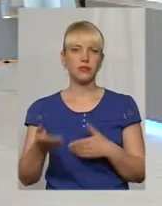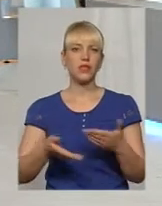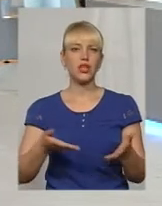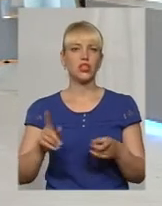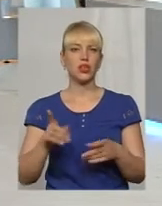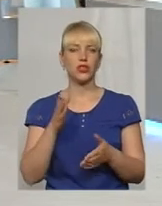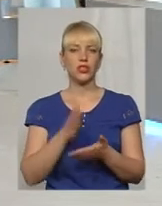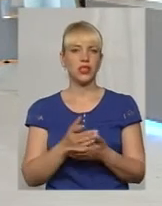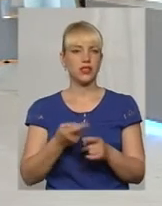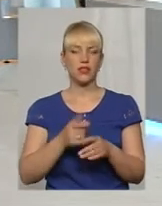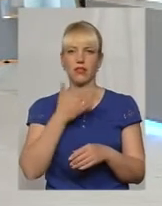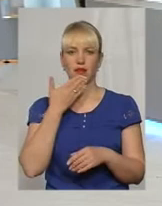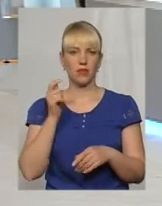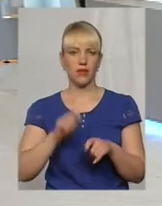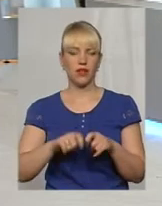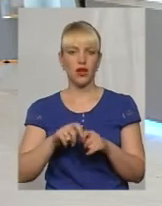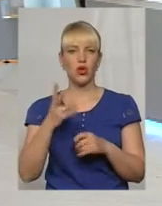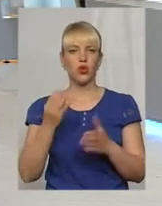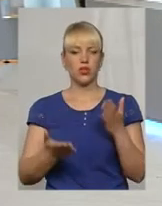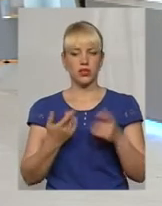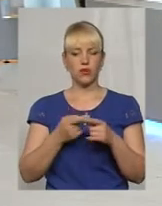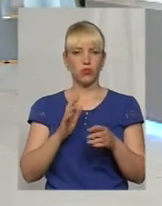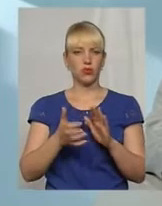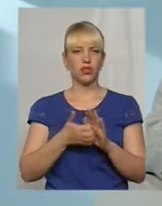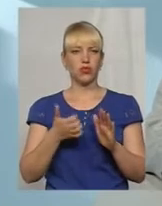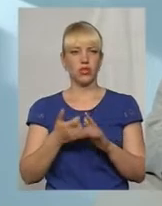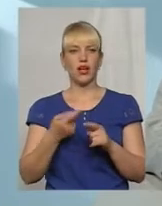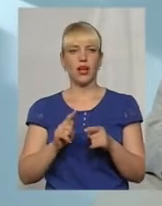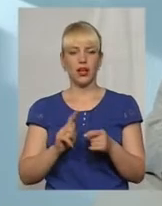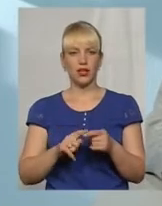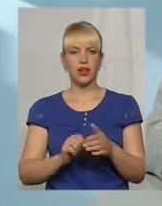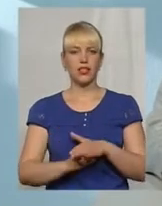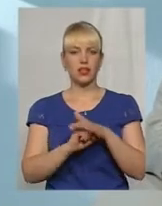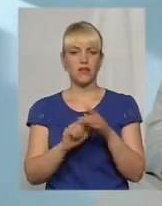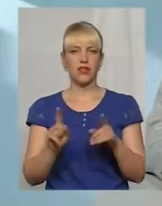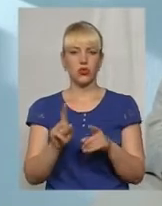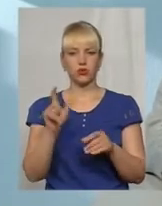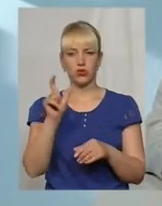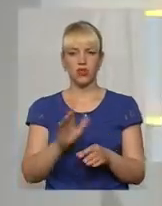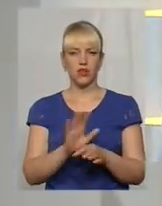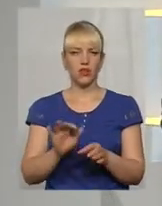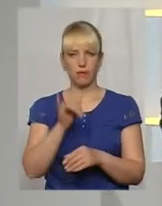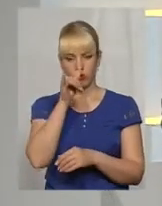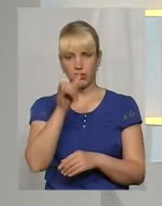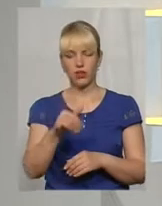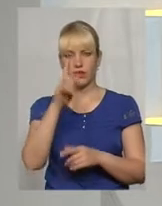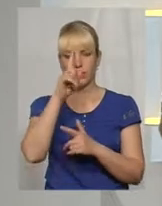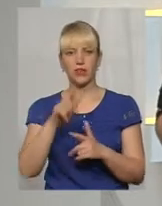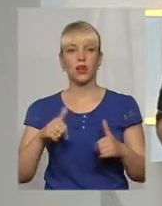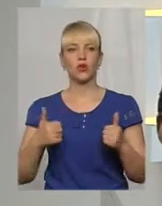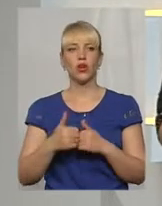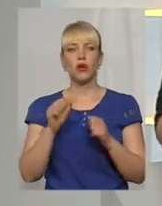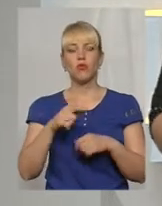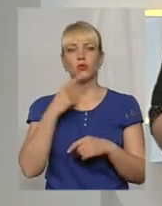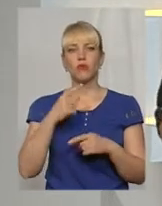є, її не перевіряли. Але якщо її буде недостаточно, це основання для того, щоб людина не впустити в країну. Тобто, ми можемо зараз говорити, просто дуже